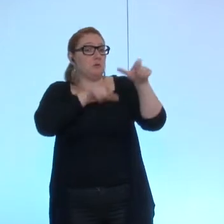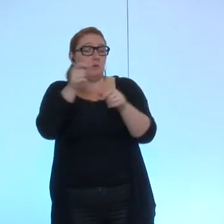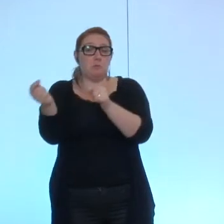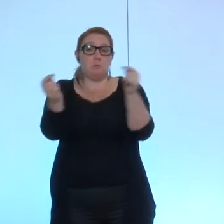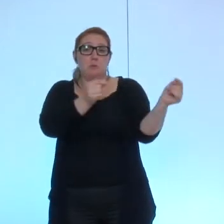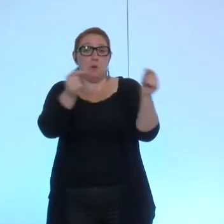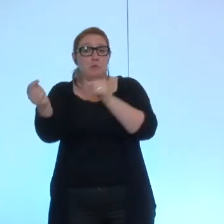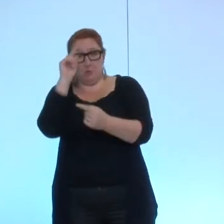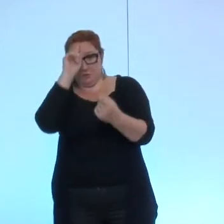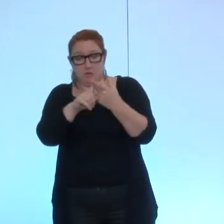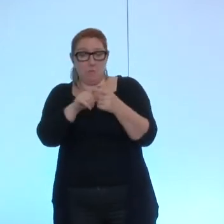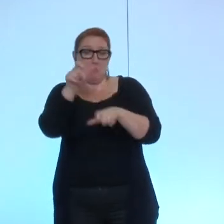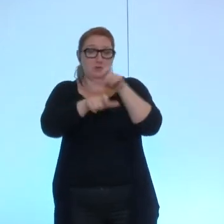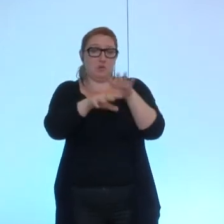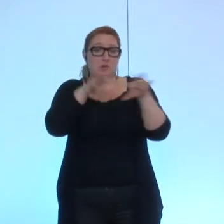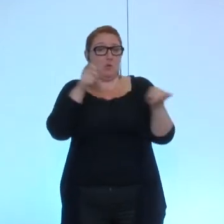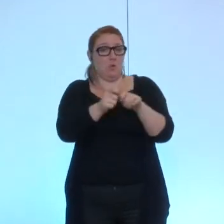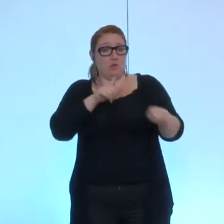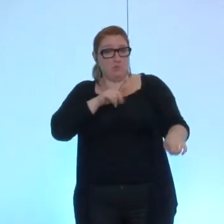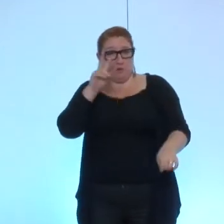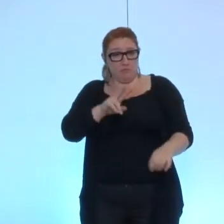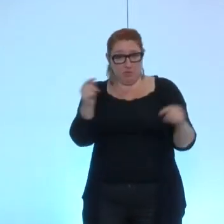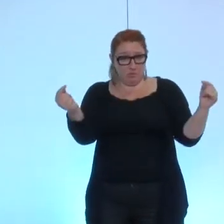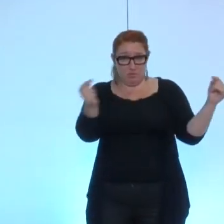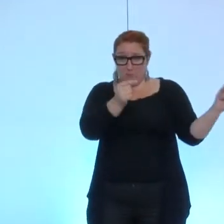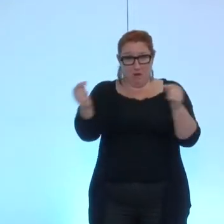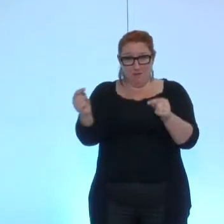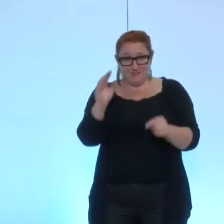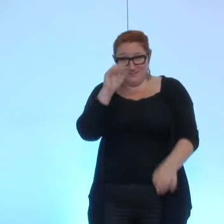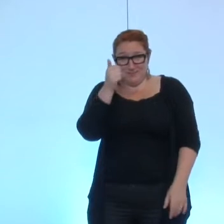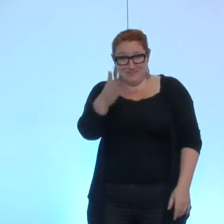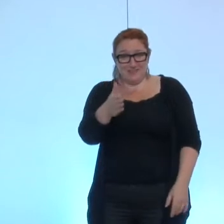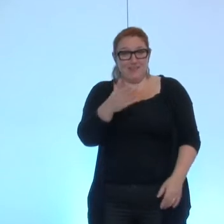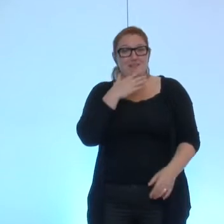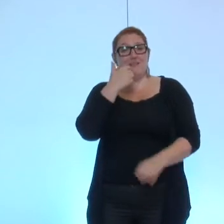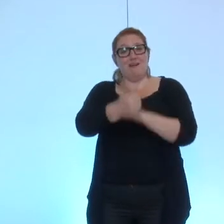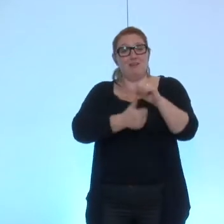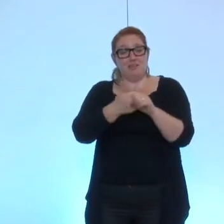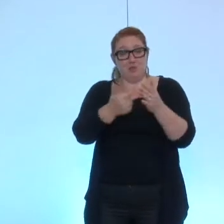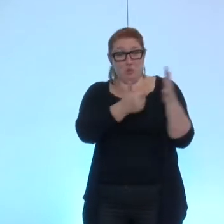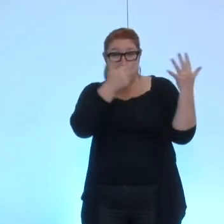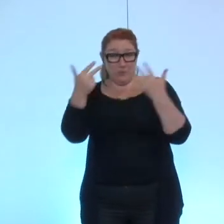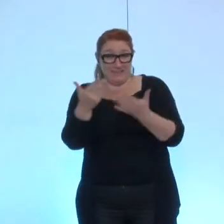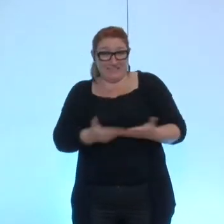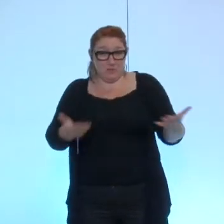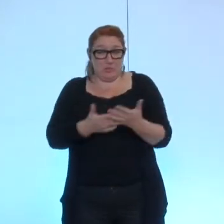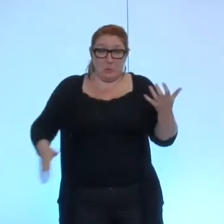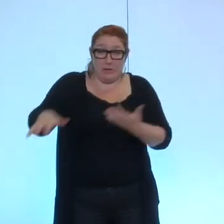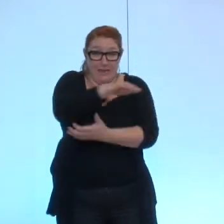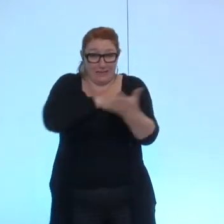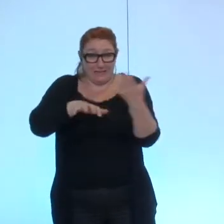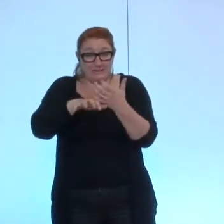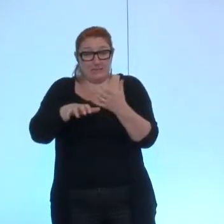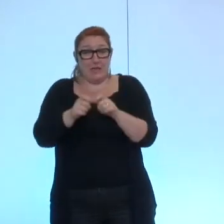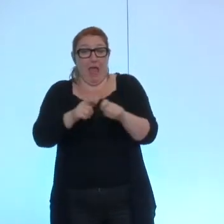sur le niveau des indemnités des élus le débat n'était pas celui-là le débat était de dire en 2008 en pleine situation de crise il y avait une augmentation de 25%